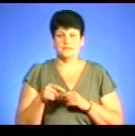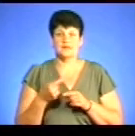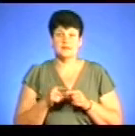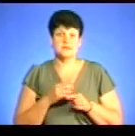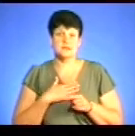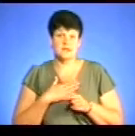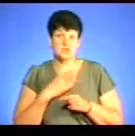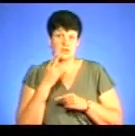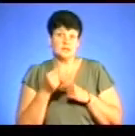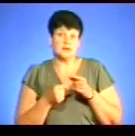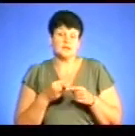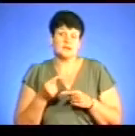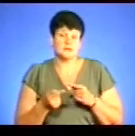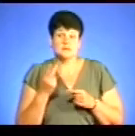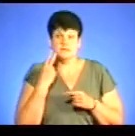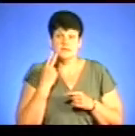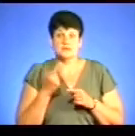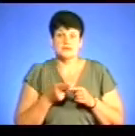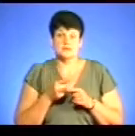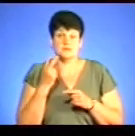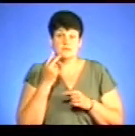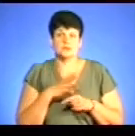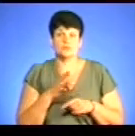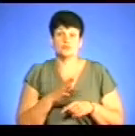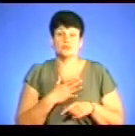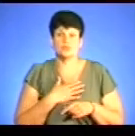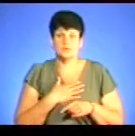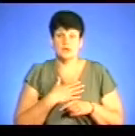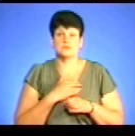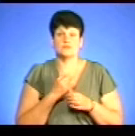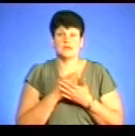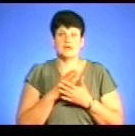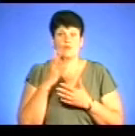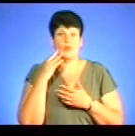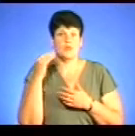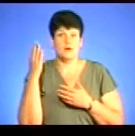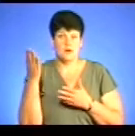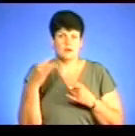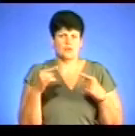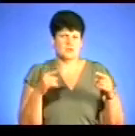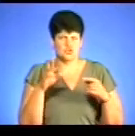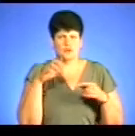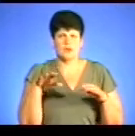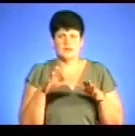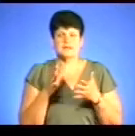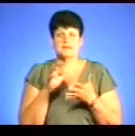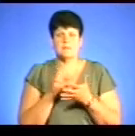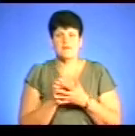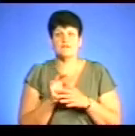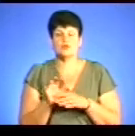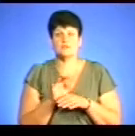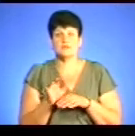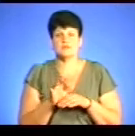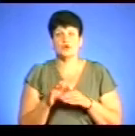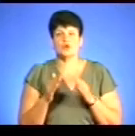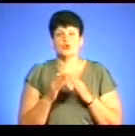є нашою традицією, і така традиція, зокрема, і не тільки в нас. Вона є, скажімо, в Болгарії і в будь-яких інших країнах, які займаються виробництвом так